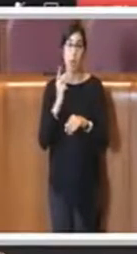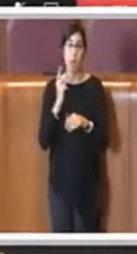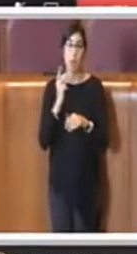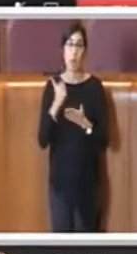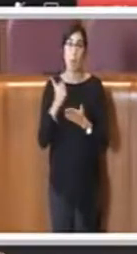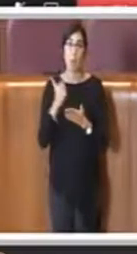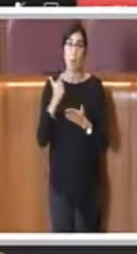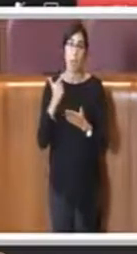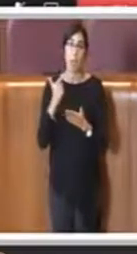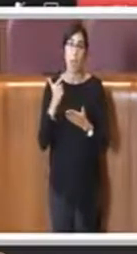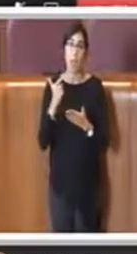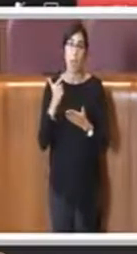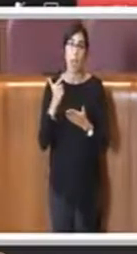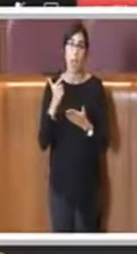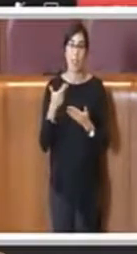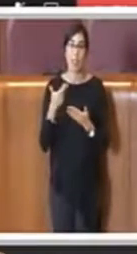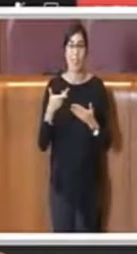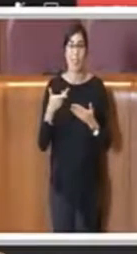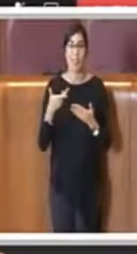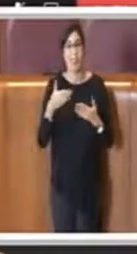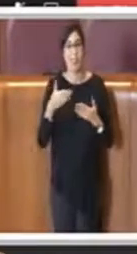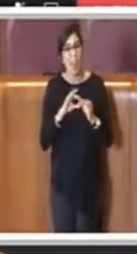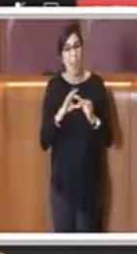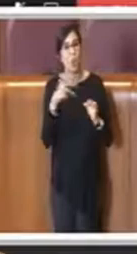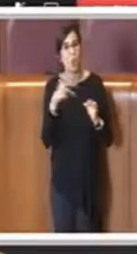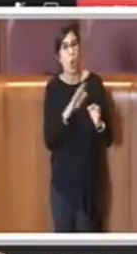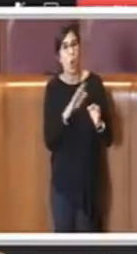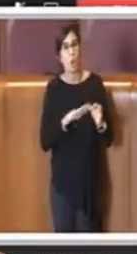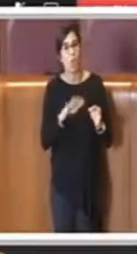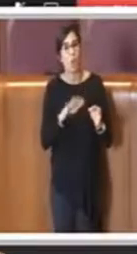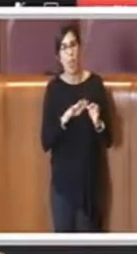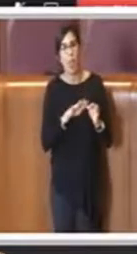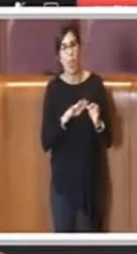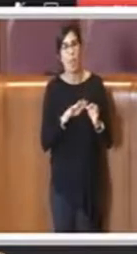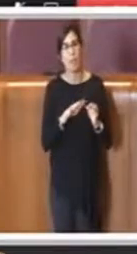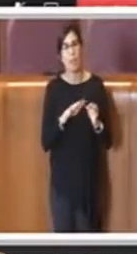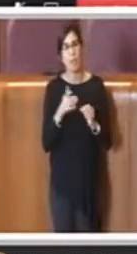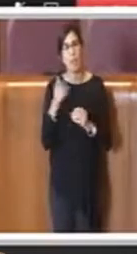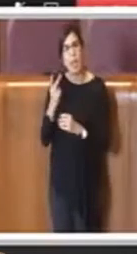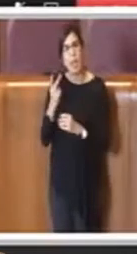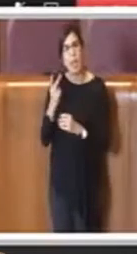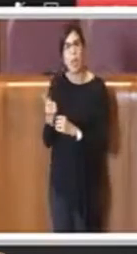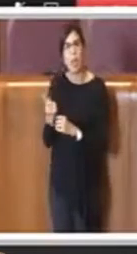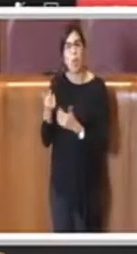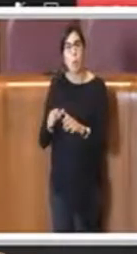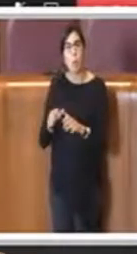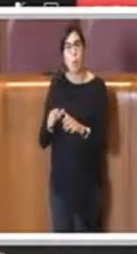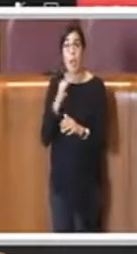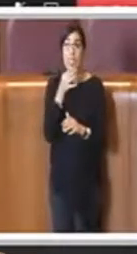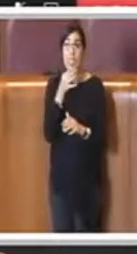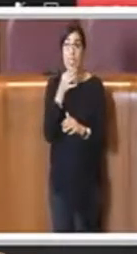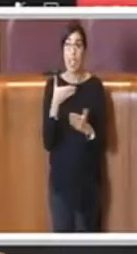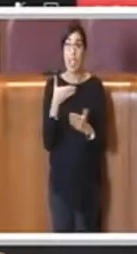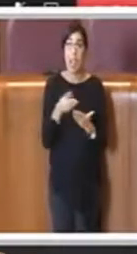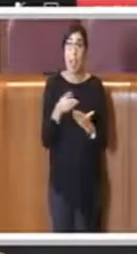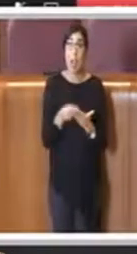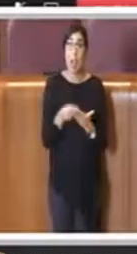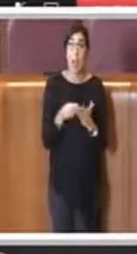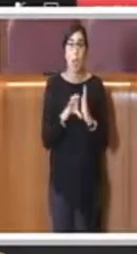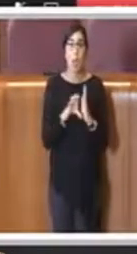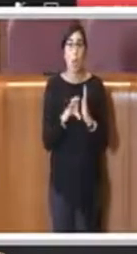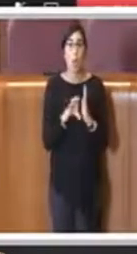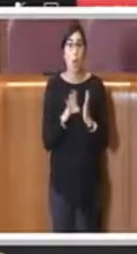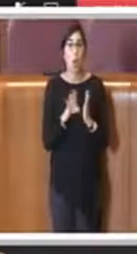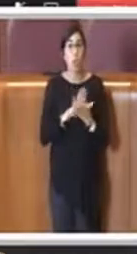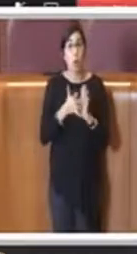importanti per quanto riguarda gli aspetti sociali piuttosto che quelli economici e quindi l'applicazione del codice dei